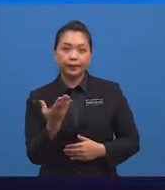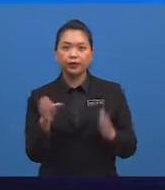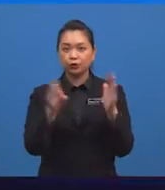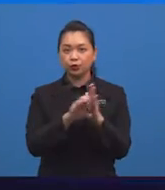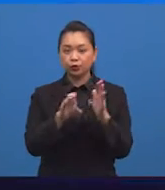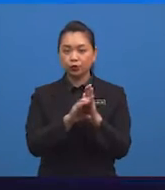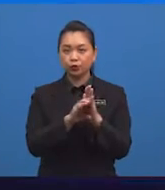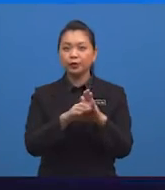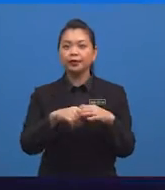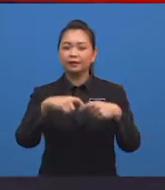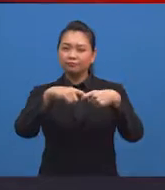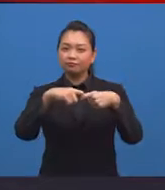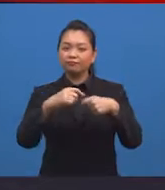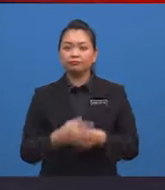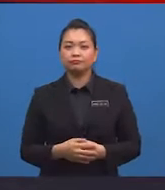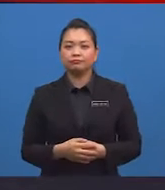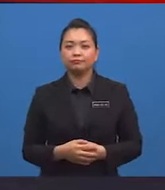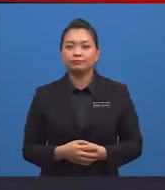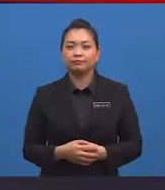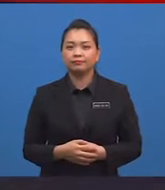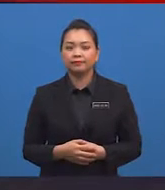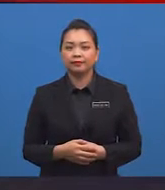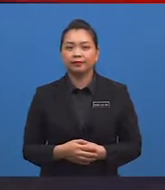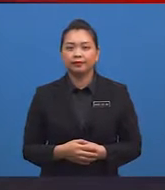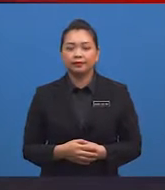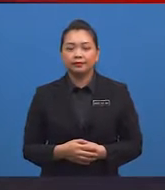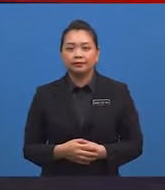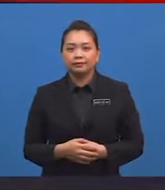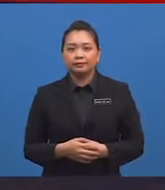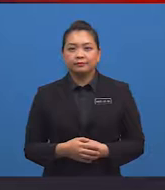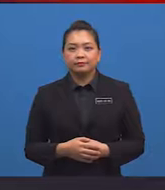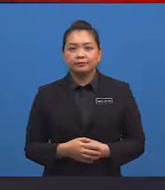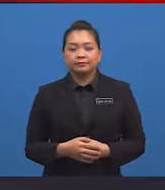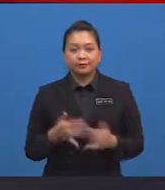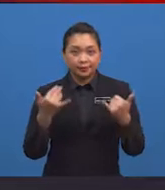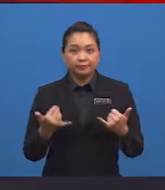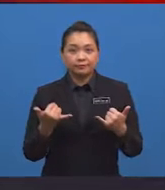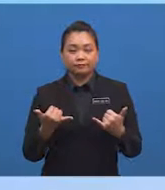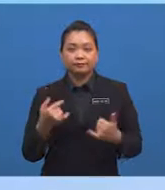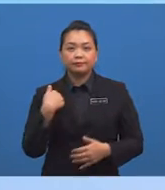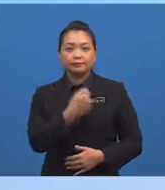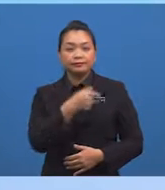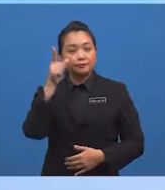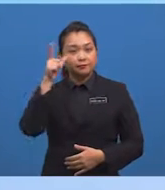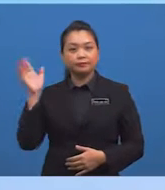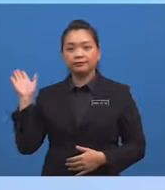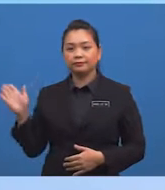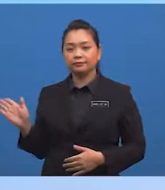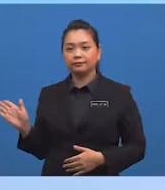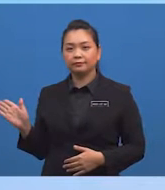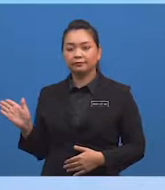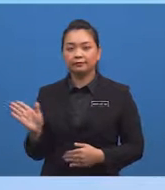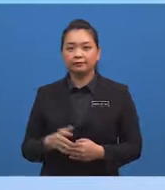soalan yang berkaitan Baik, tanpa membuang masa Mari kita lihat contoh